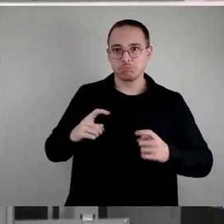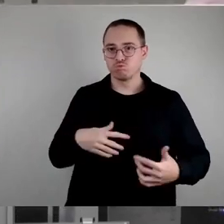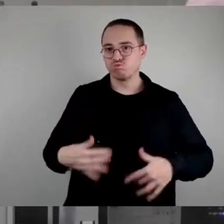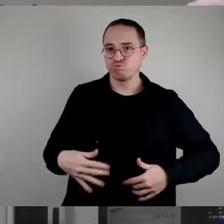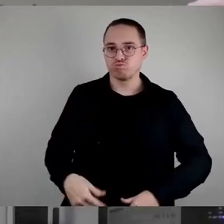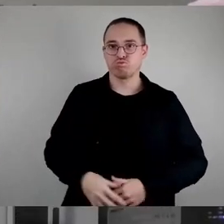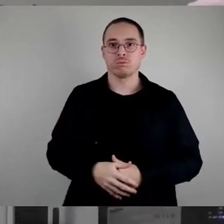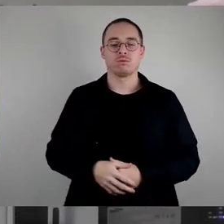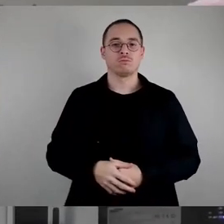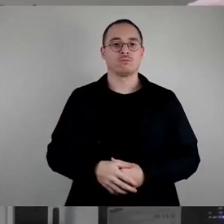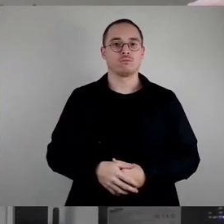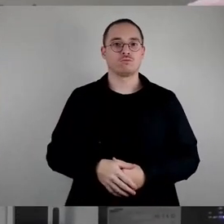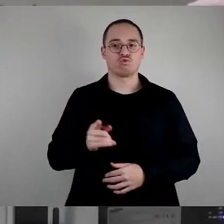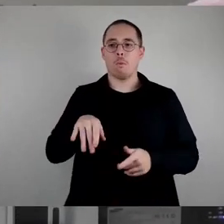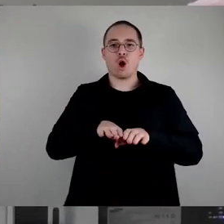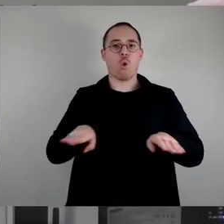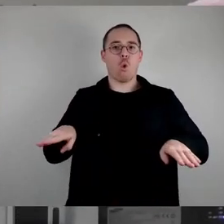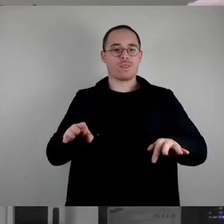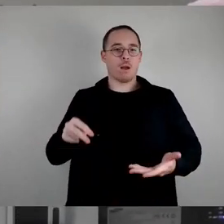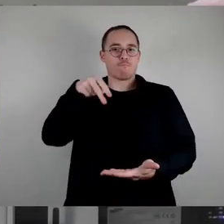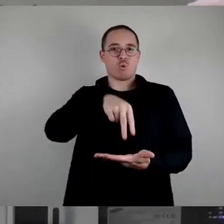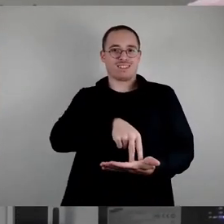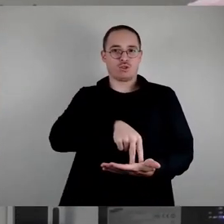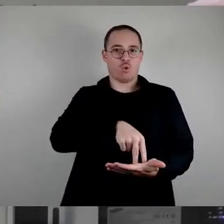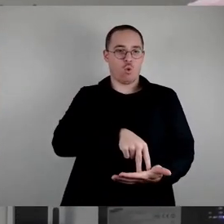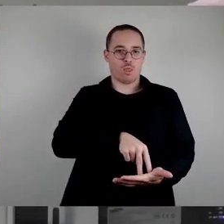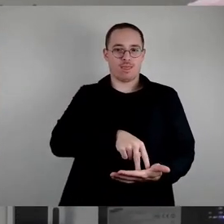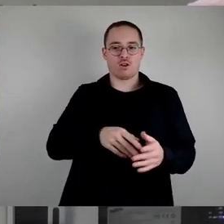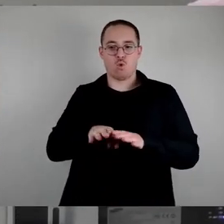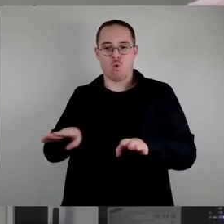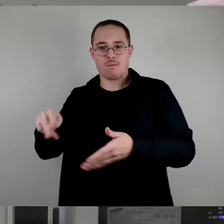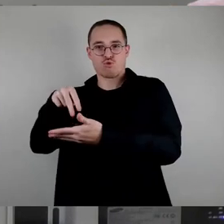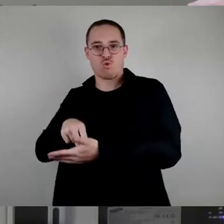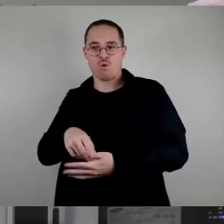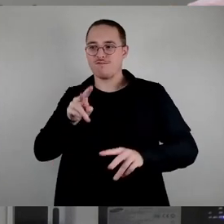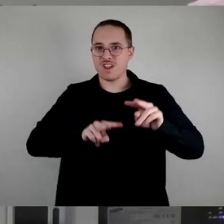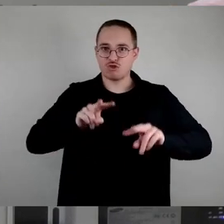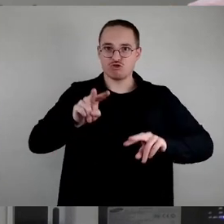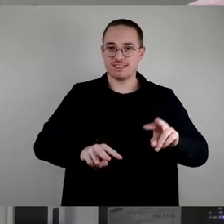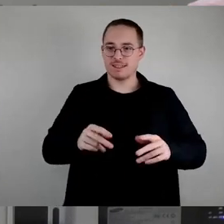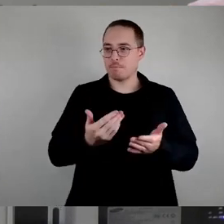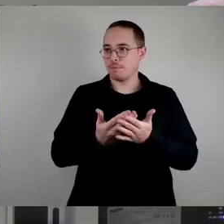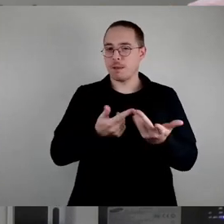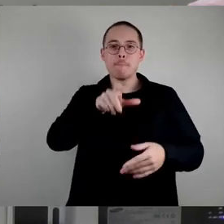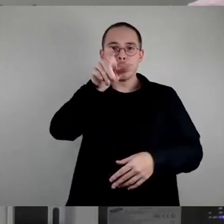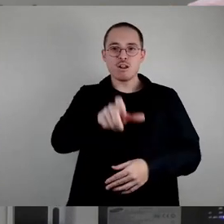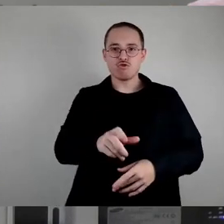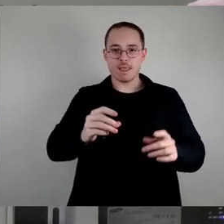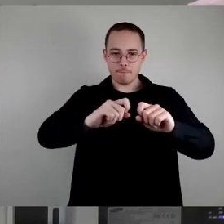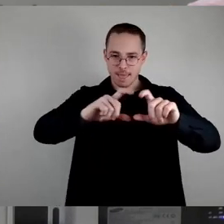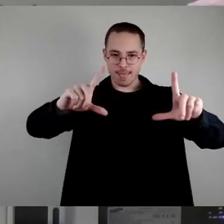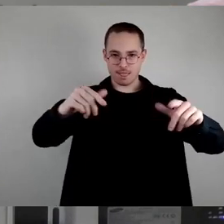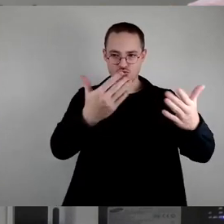wirklich Grundpositionen der verschiedenen politischen Kräfte, die Gesellschaftsbilder, die Menschenbilder so wunderbar durchscheinen,